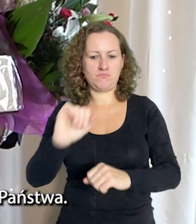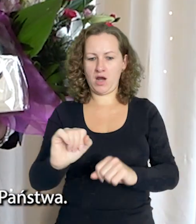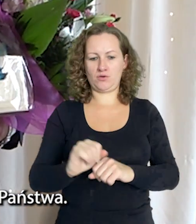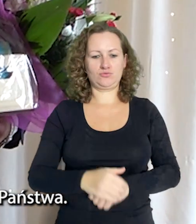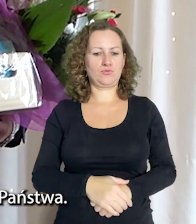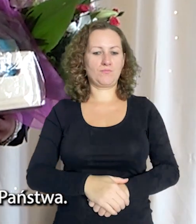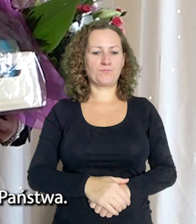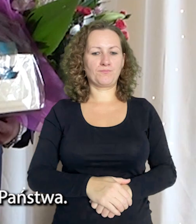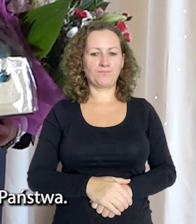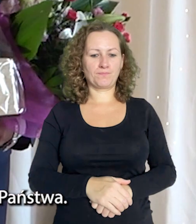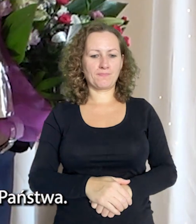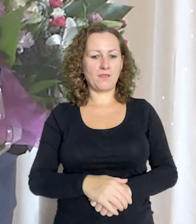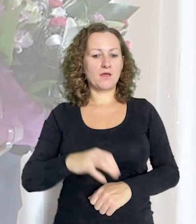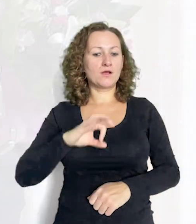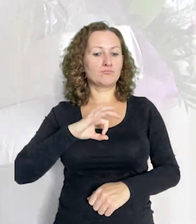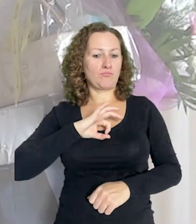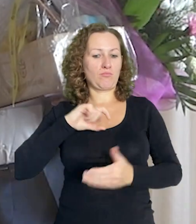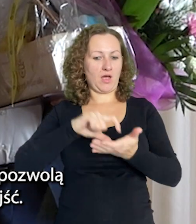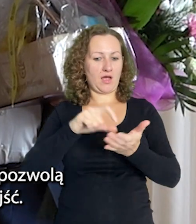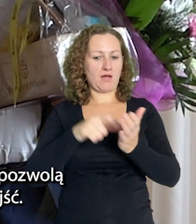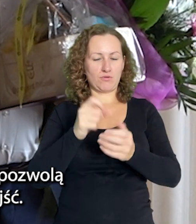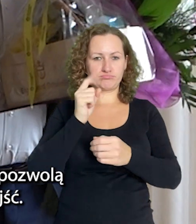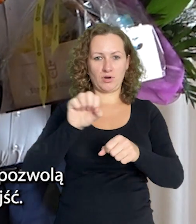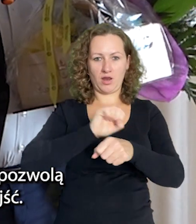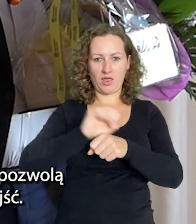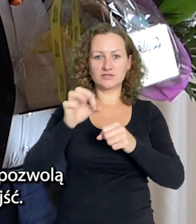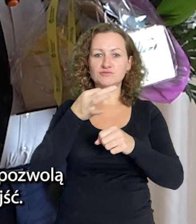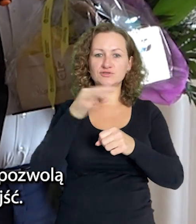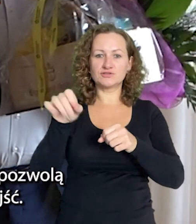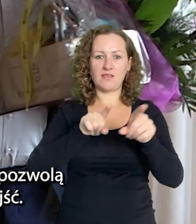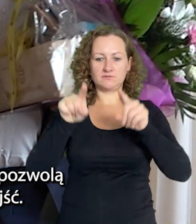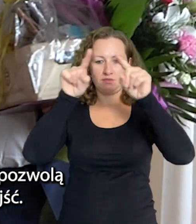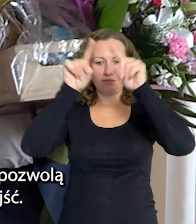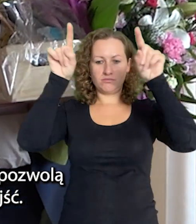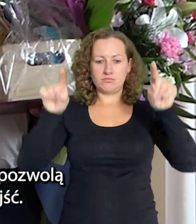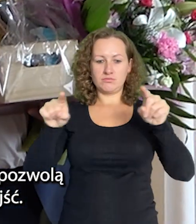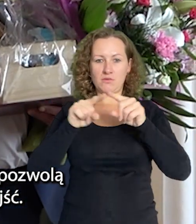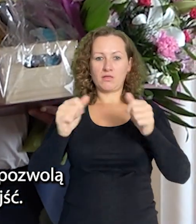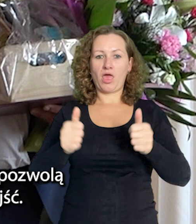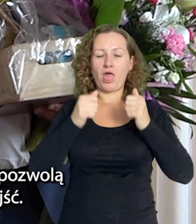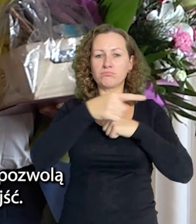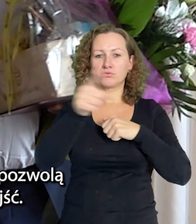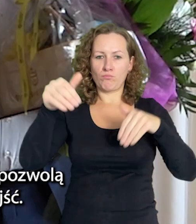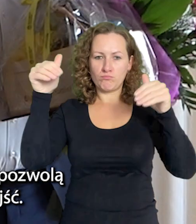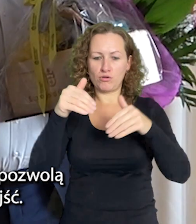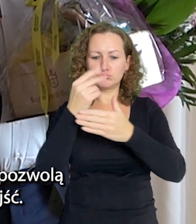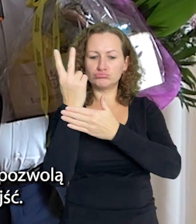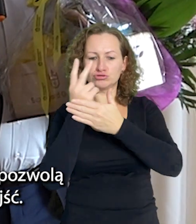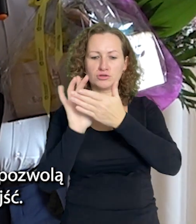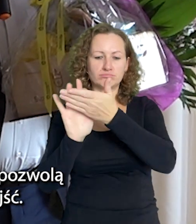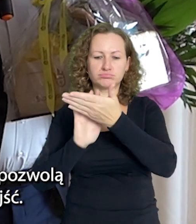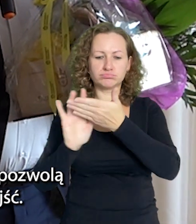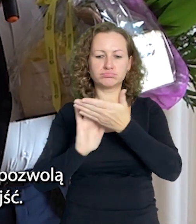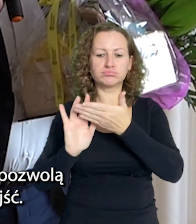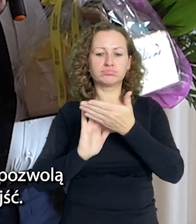bardzo dla Państwa. Przy moim gabinecie pojawiły się oznakowania, które pozwolą